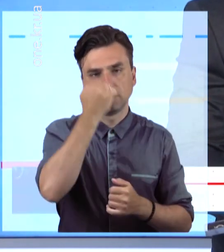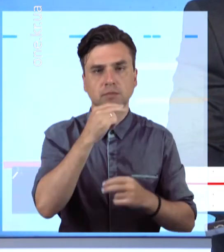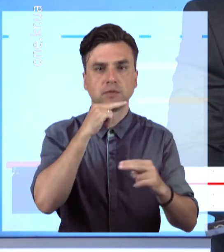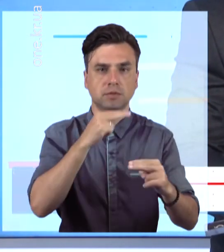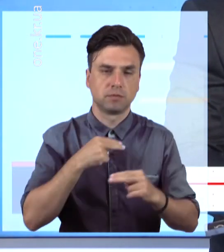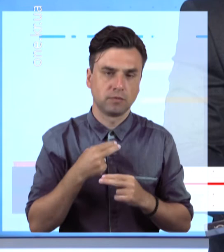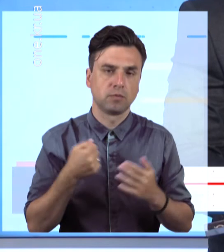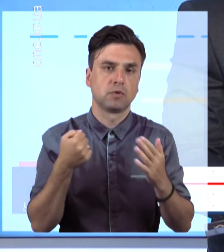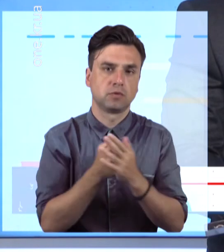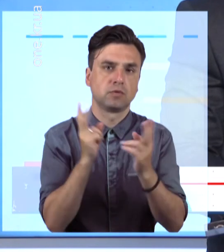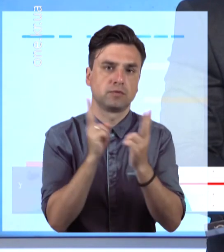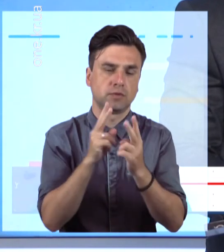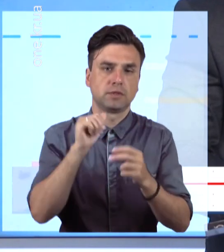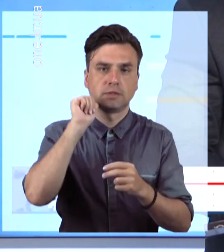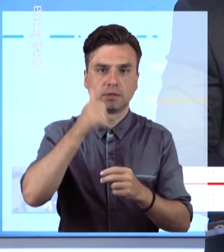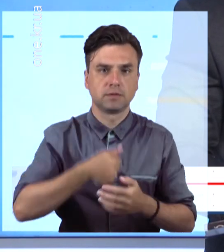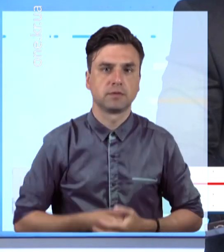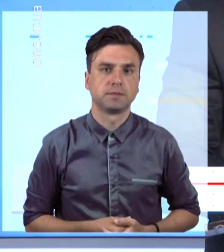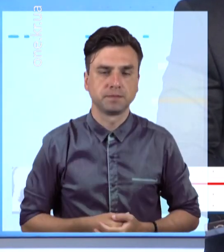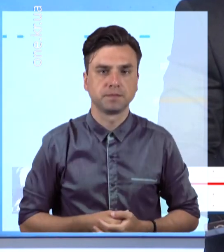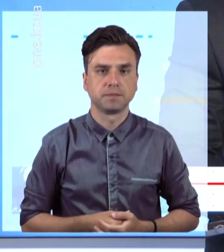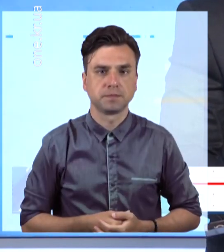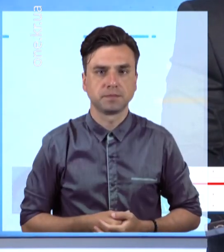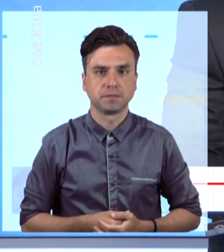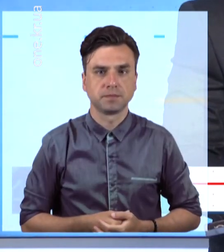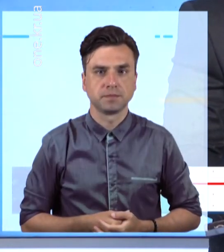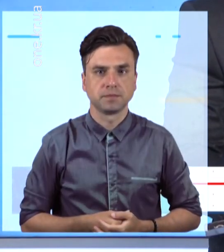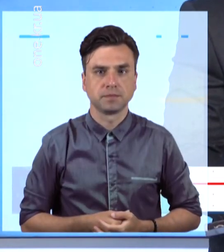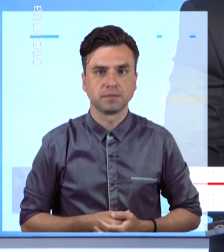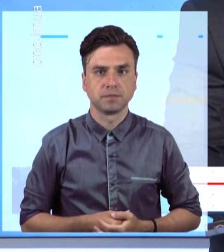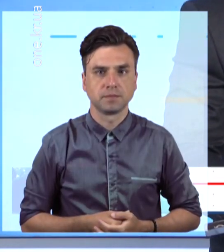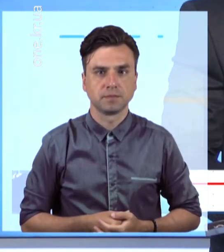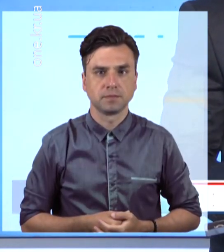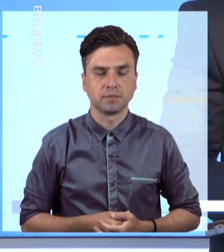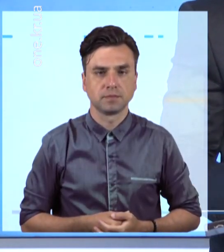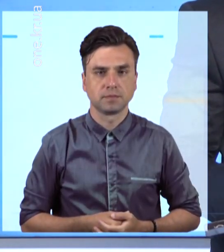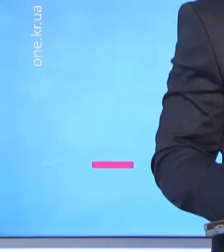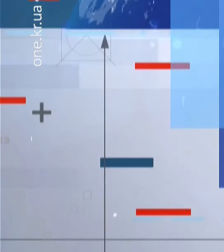Олександр Хрищенко. Дякую за увагу, бажаю вдалого вечора і на все добре.